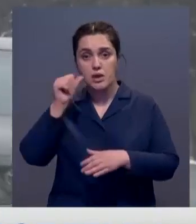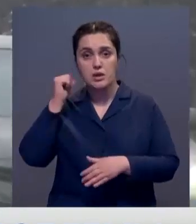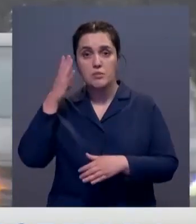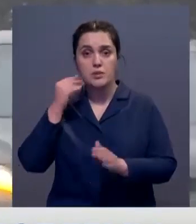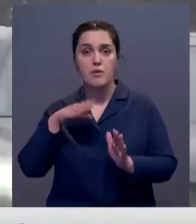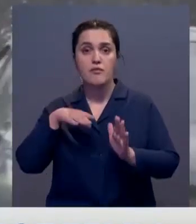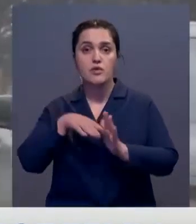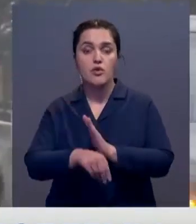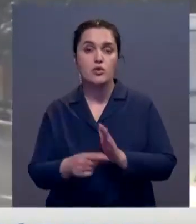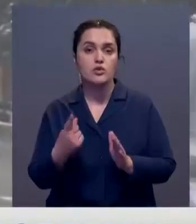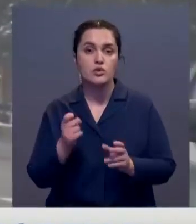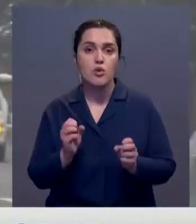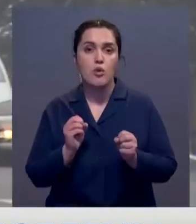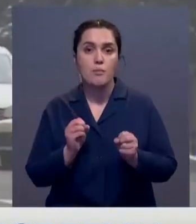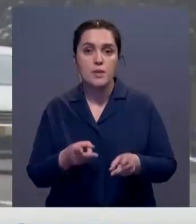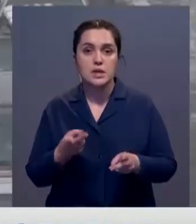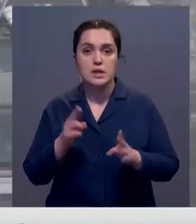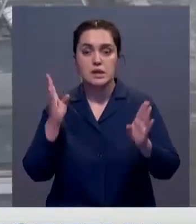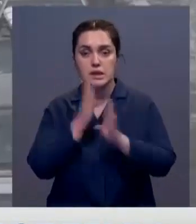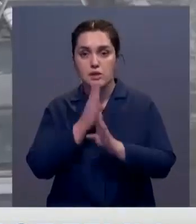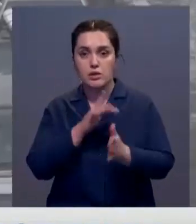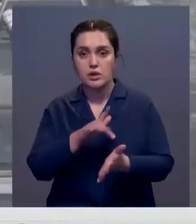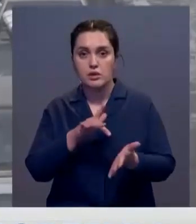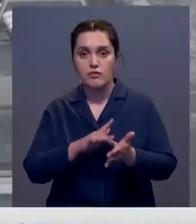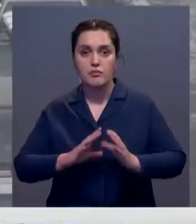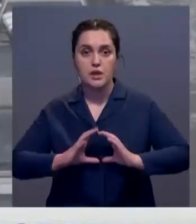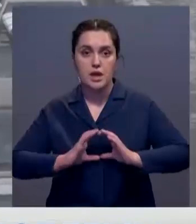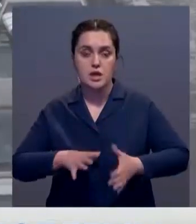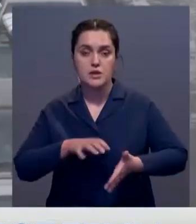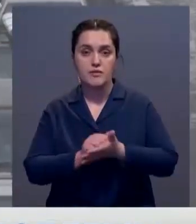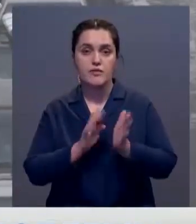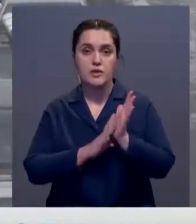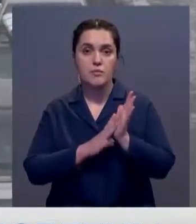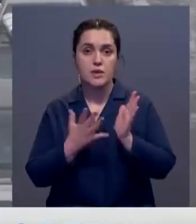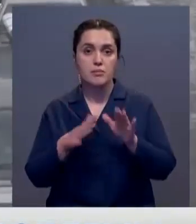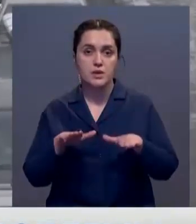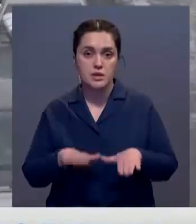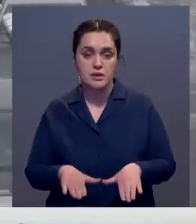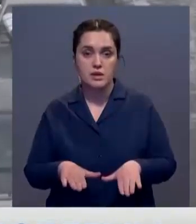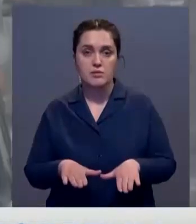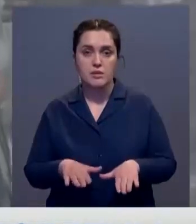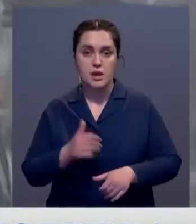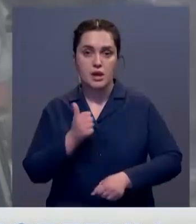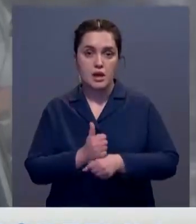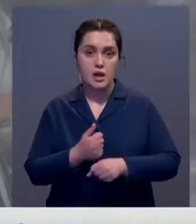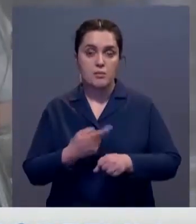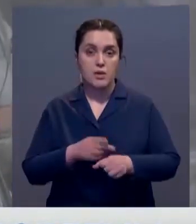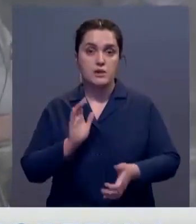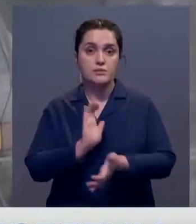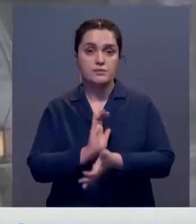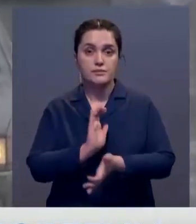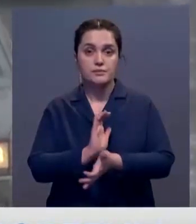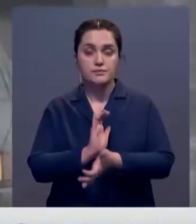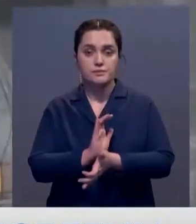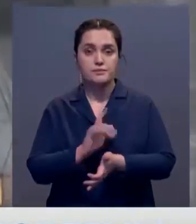прошлом году Алматы вошел в число 100 опасных для экологии городов мира, заняв 95 место. Основным источником